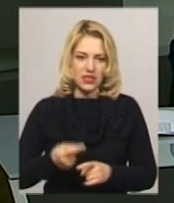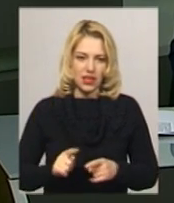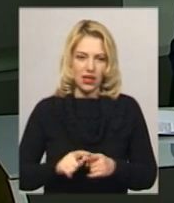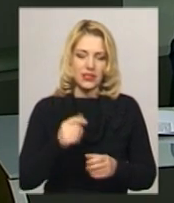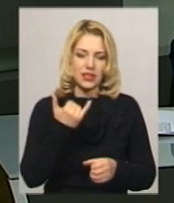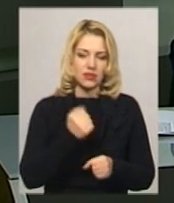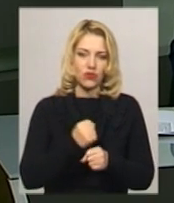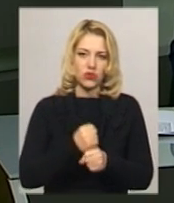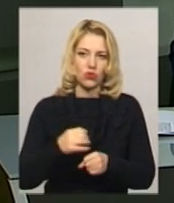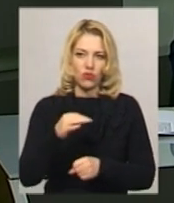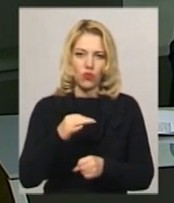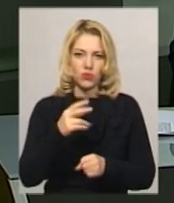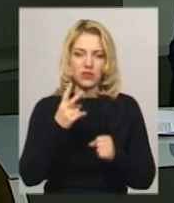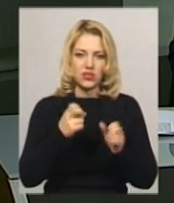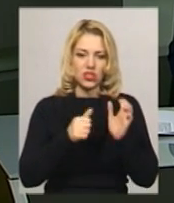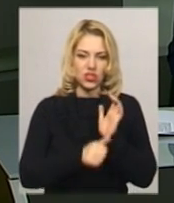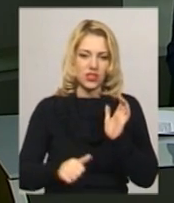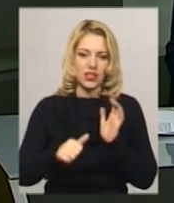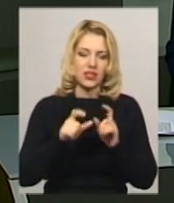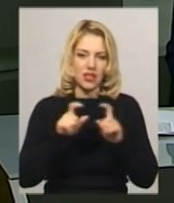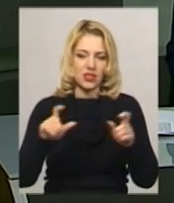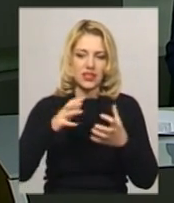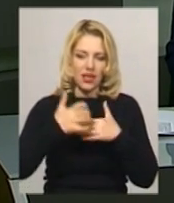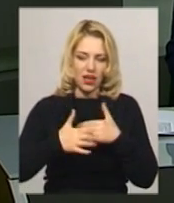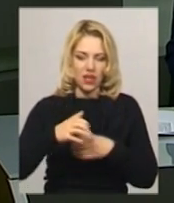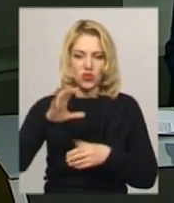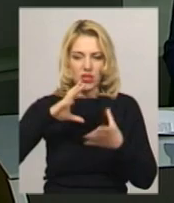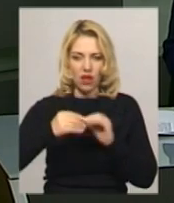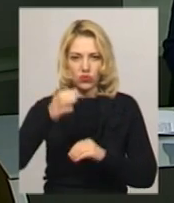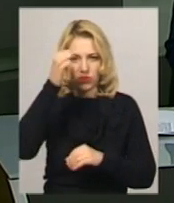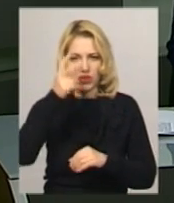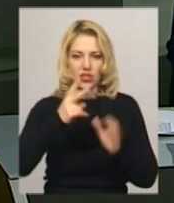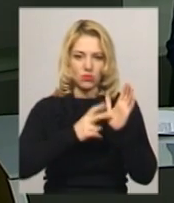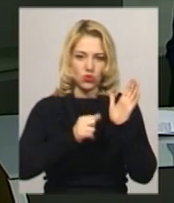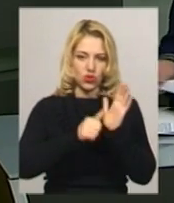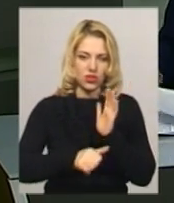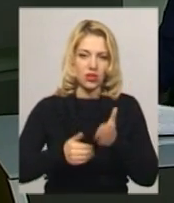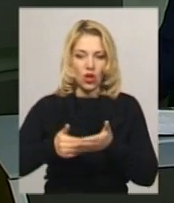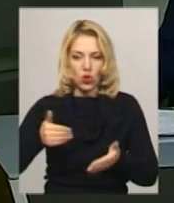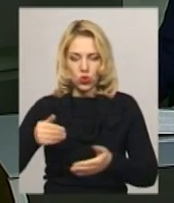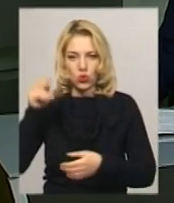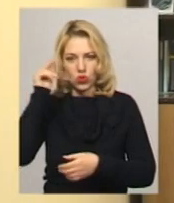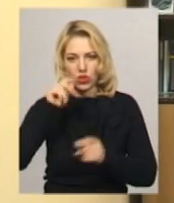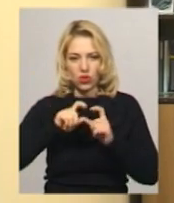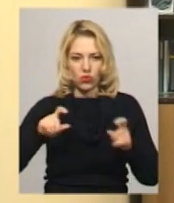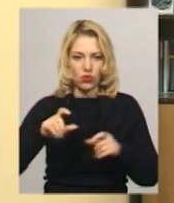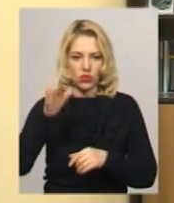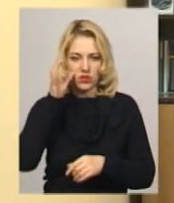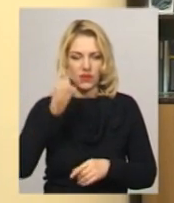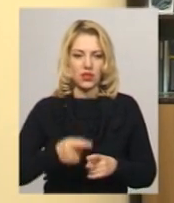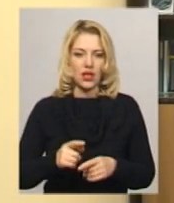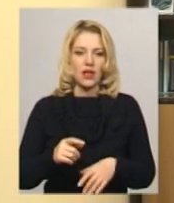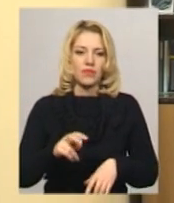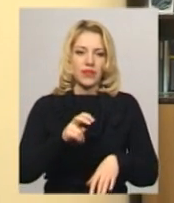функціонує 680 закладів середньої загальної освіти та 780 дошкільної освіти. Лікар –